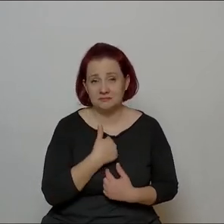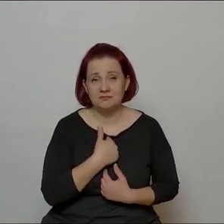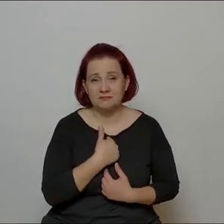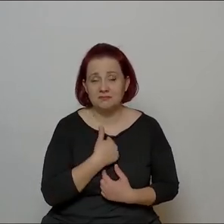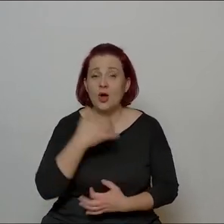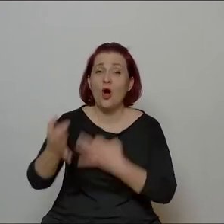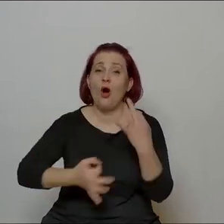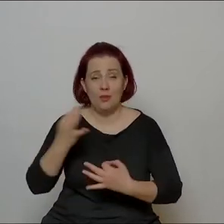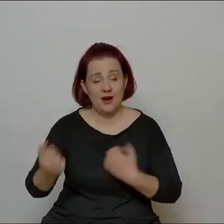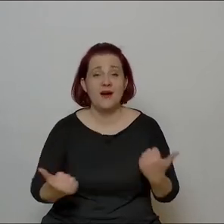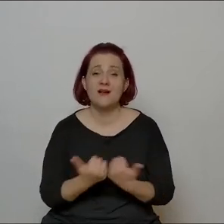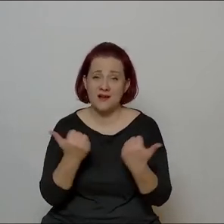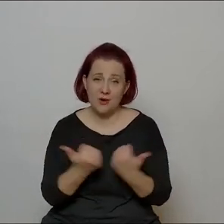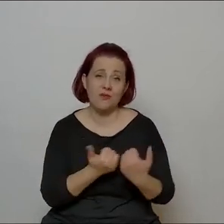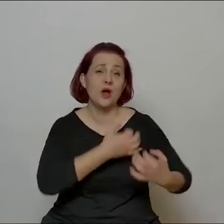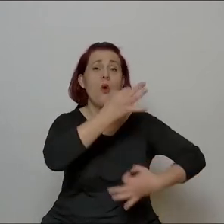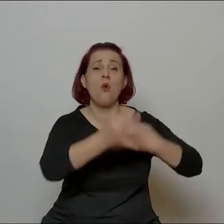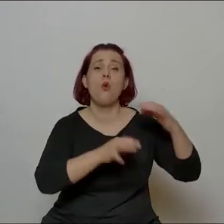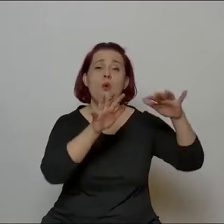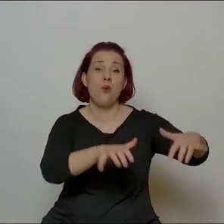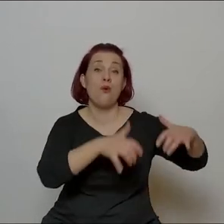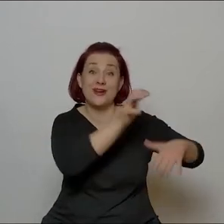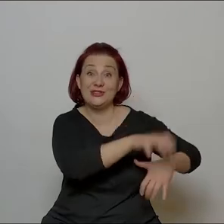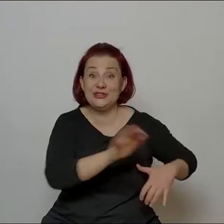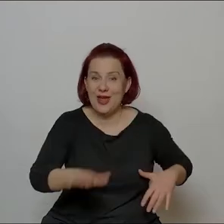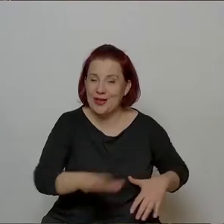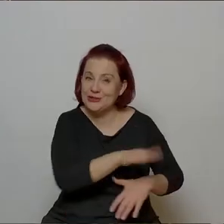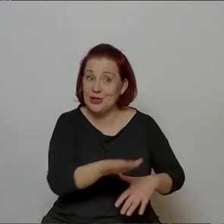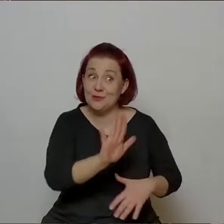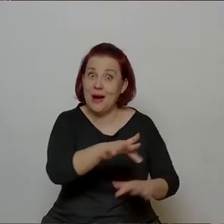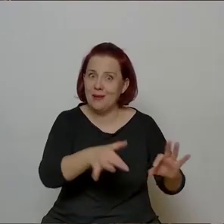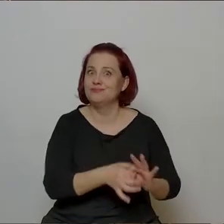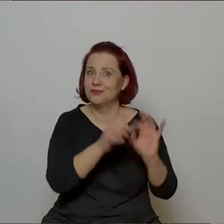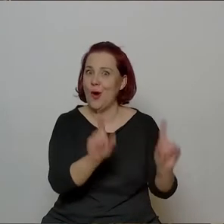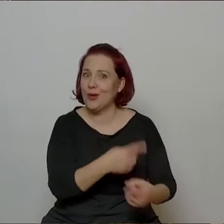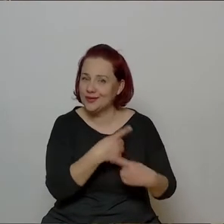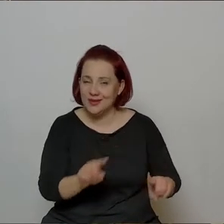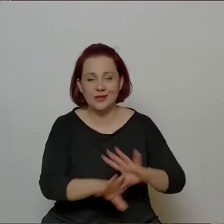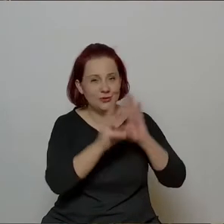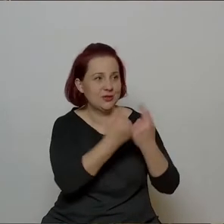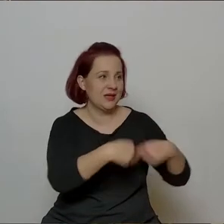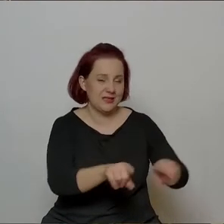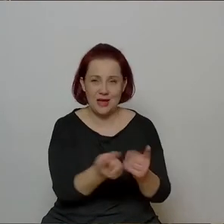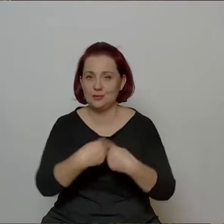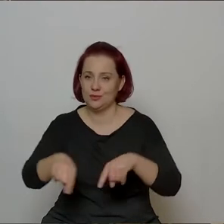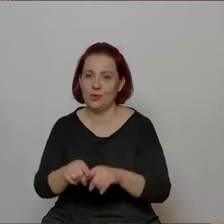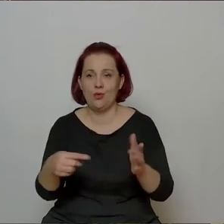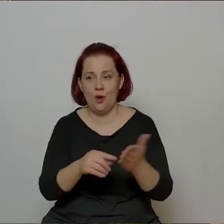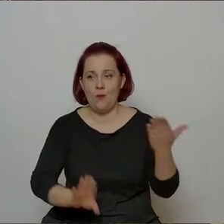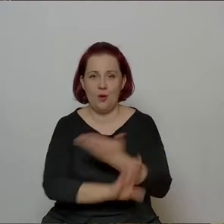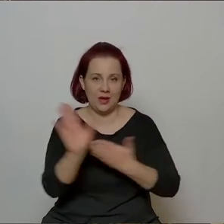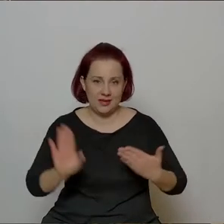opera krakowska, chór, chór dziecięcy, który posiadają, orkiestra, wszystkie te zespoły, Wandę wystawiły.